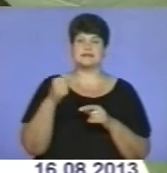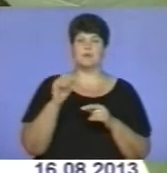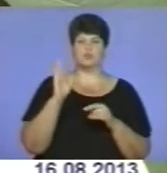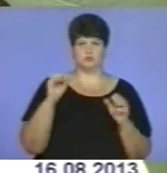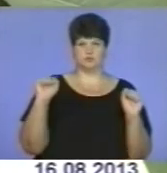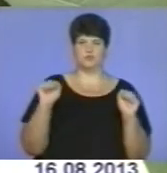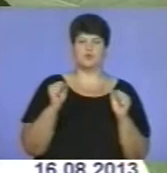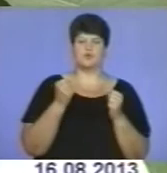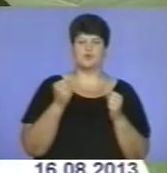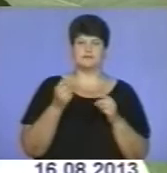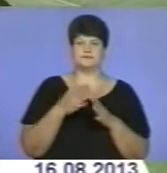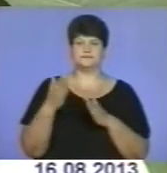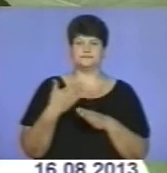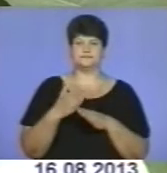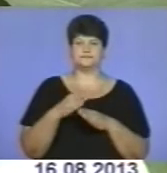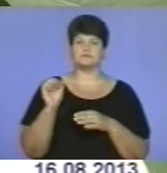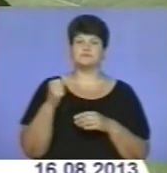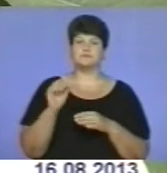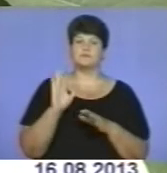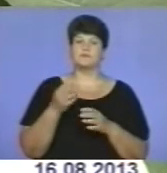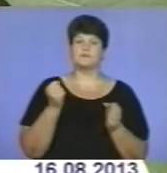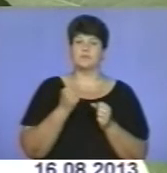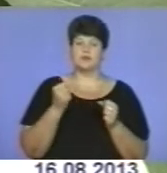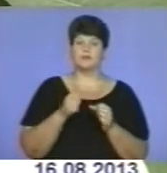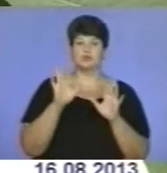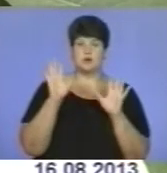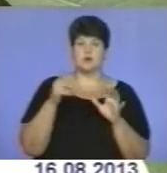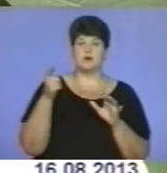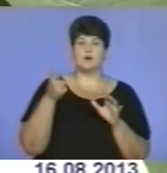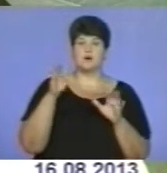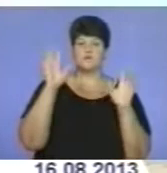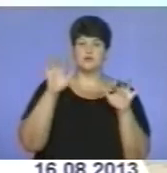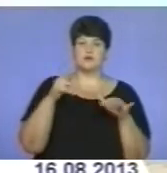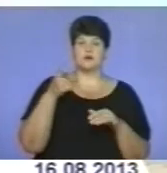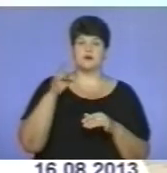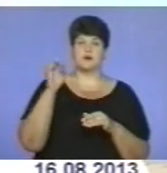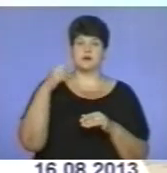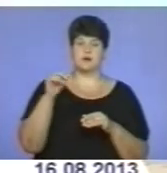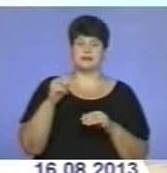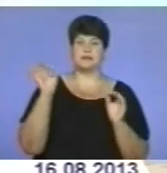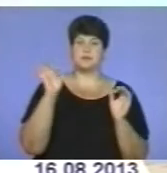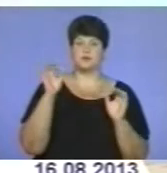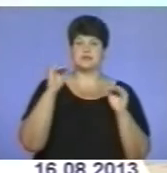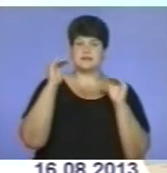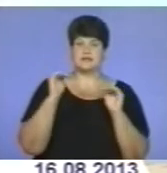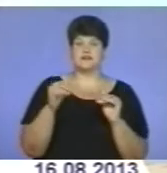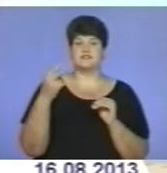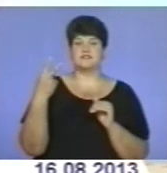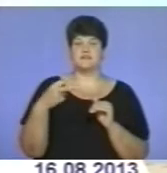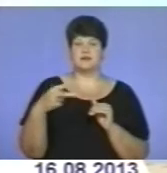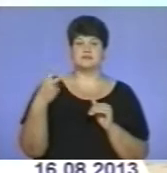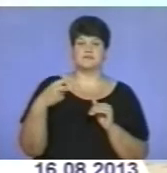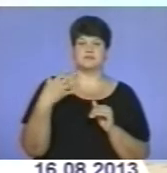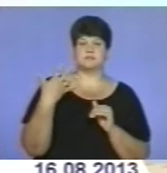прохолодною. Фахівці прогнозують дощі з грозами місцями град. Температурні показники знизяться до 20-25